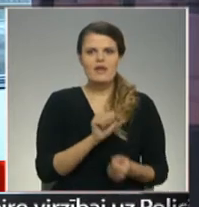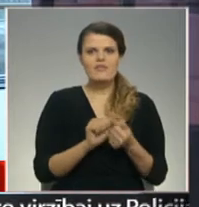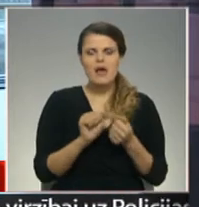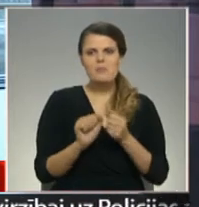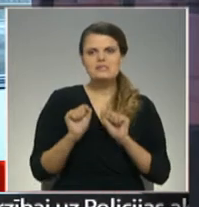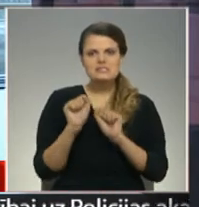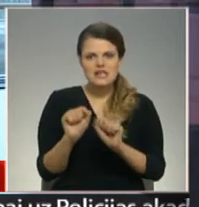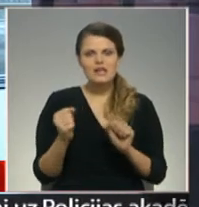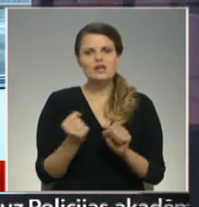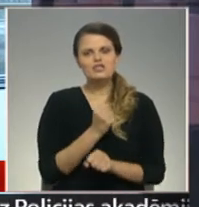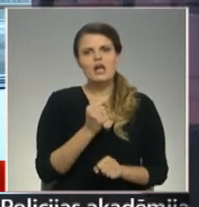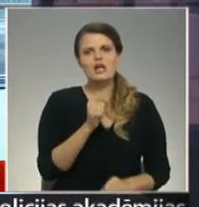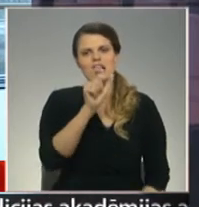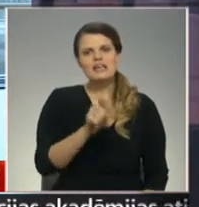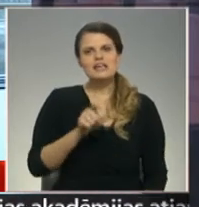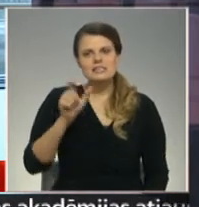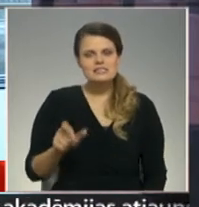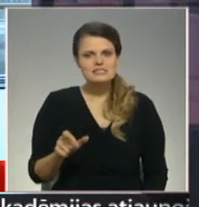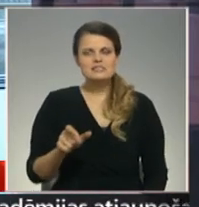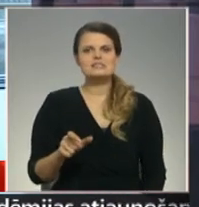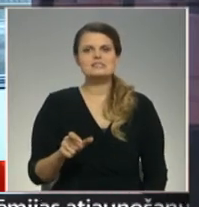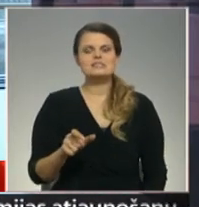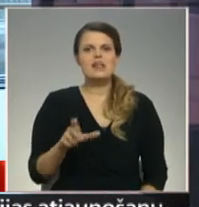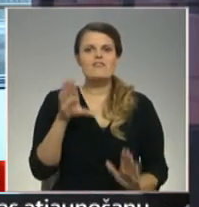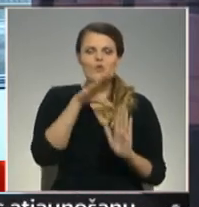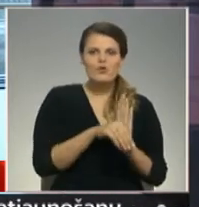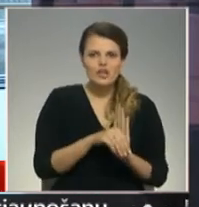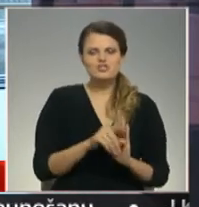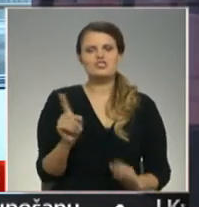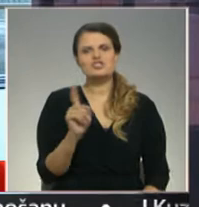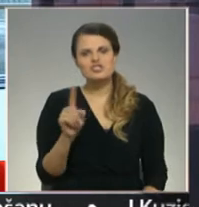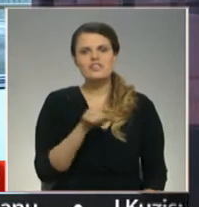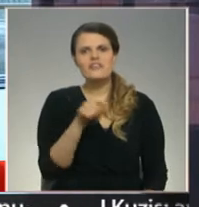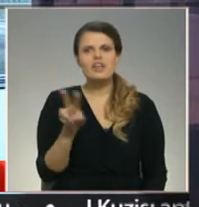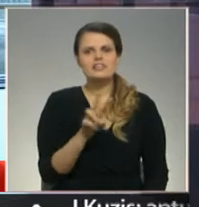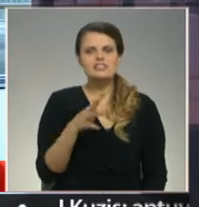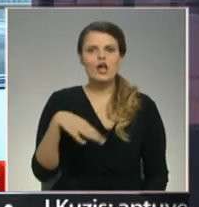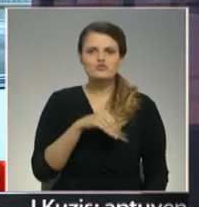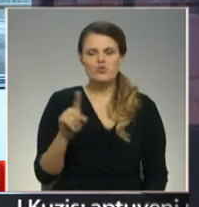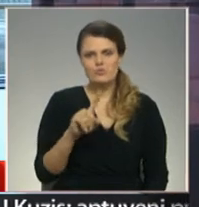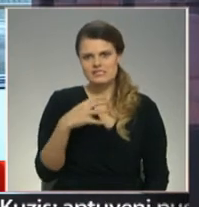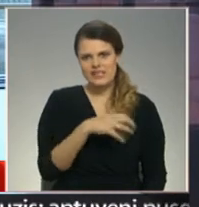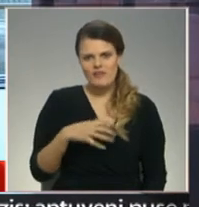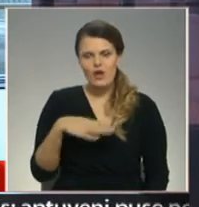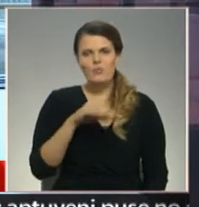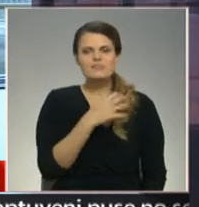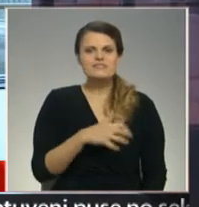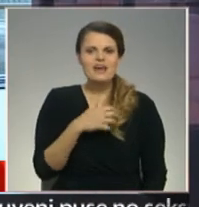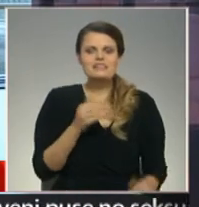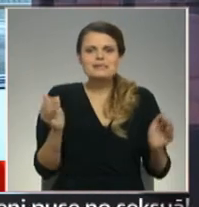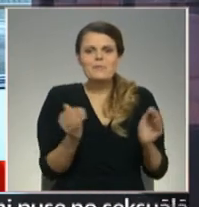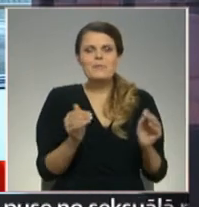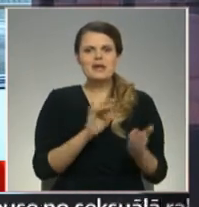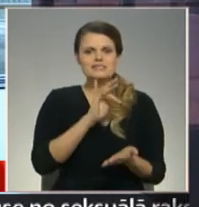sargošana, gan cilvēku uicēšana, gan izsēstīšana, tas ir tas, kas mums Latvijai ir vajadzīgs. Mums ir vajadzīgi tī mazīgi centriņi,